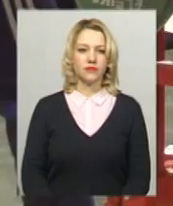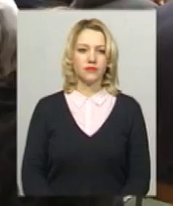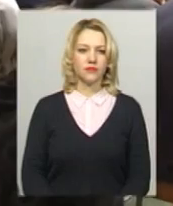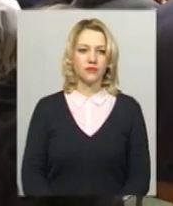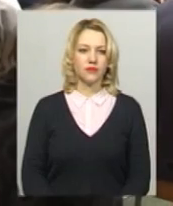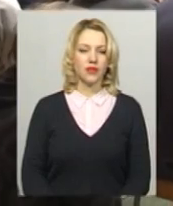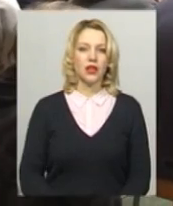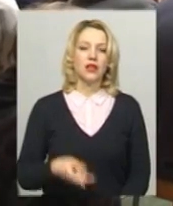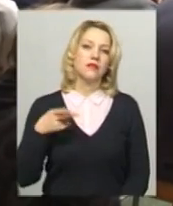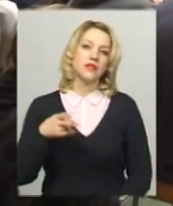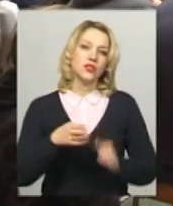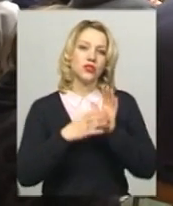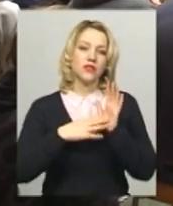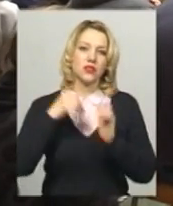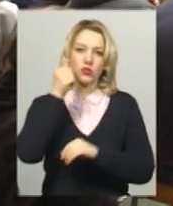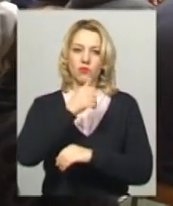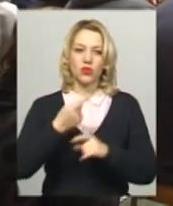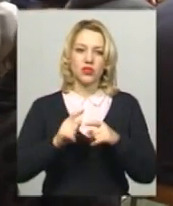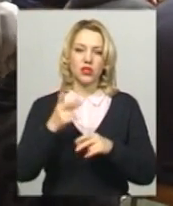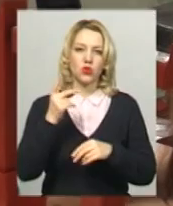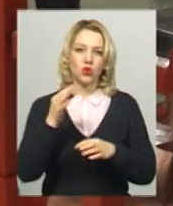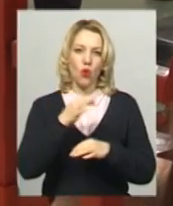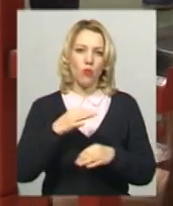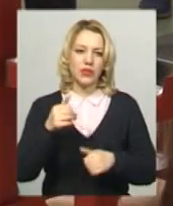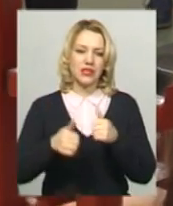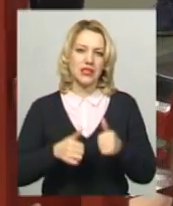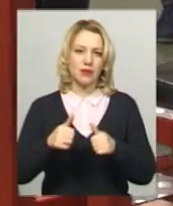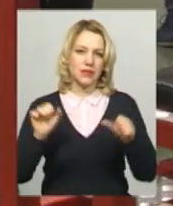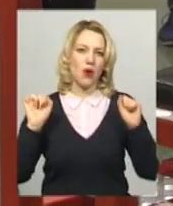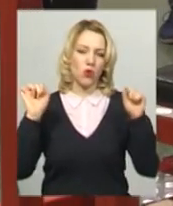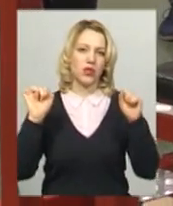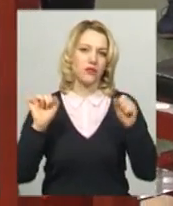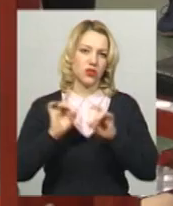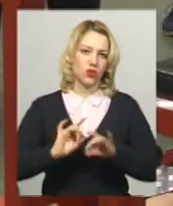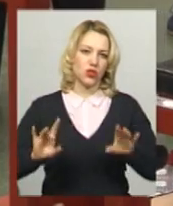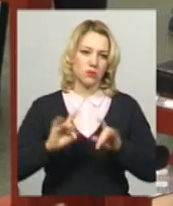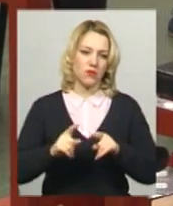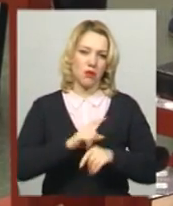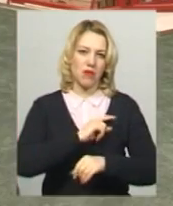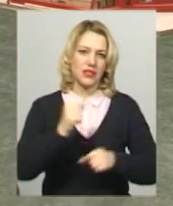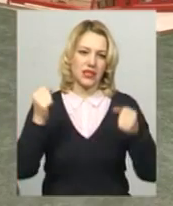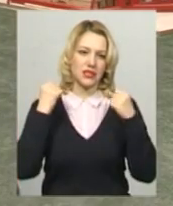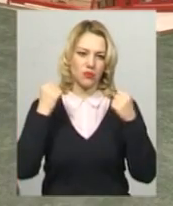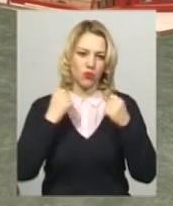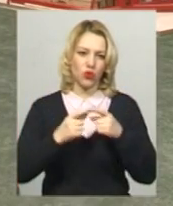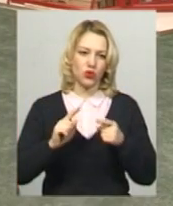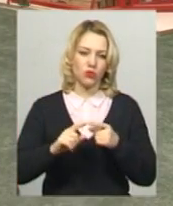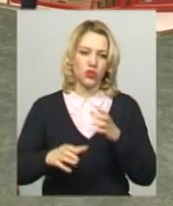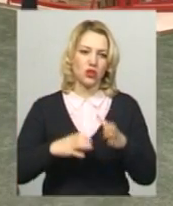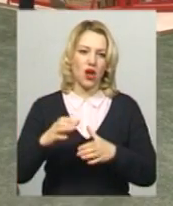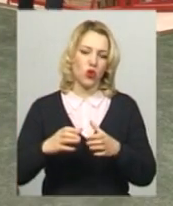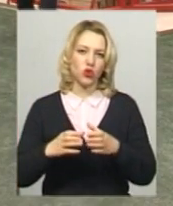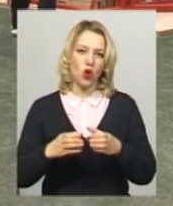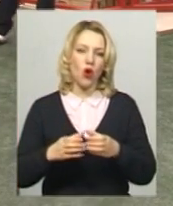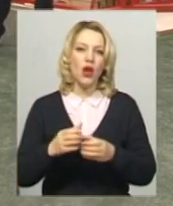У 2019 році це другі обласні змагання з пауерліфтингу, розповідає майстер спорту міжнародного класу Тетяна Шлопко.